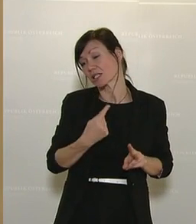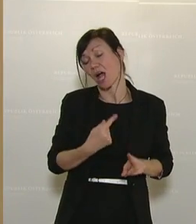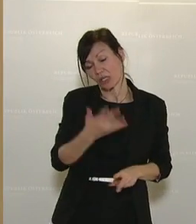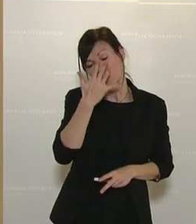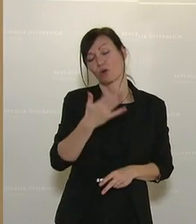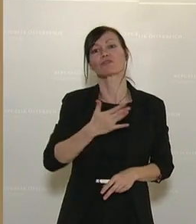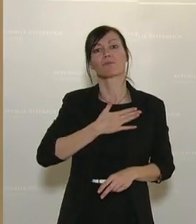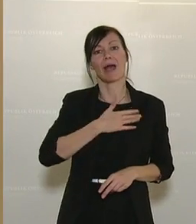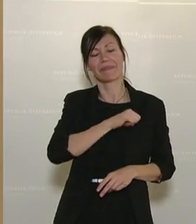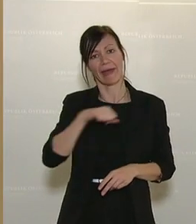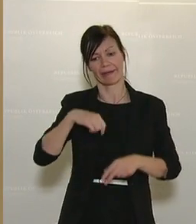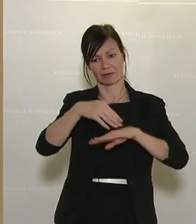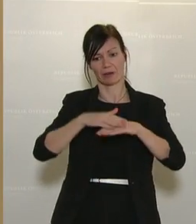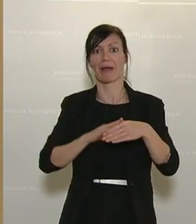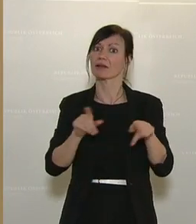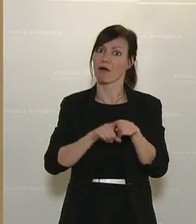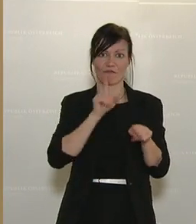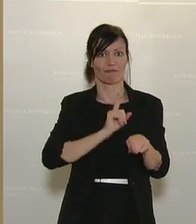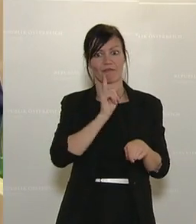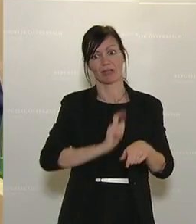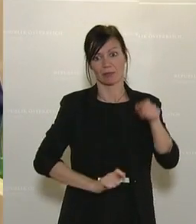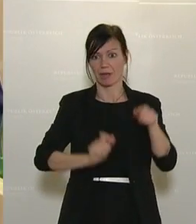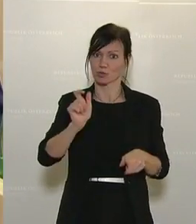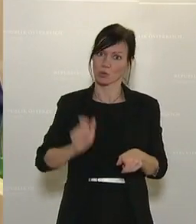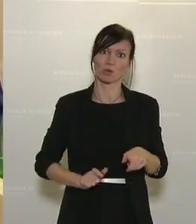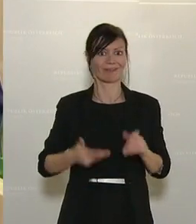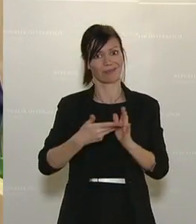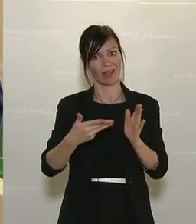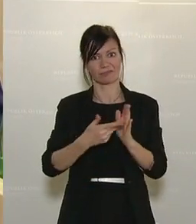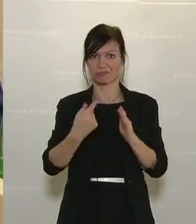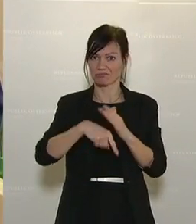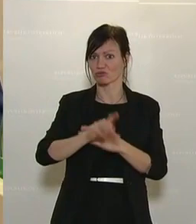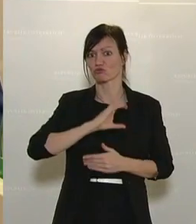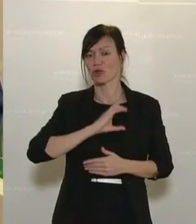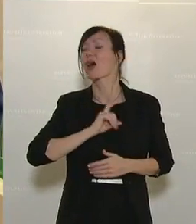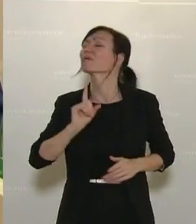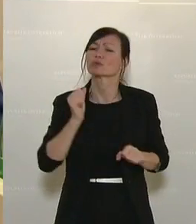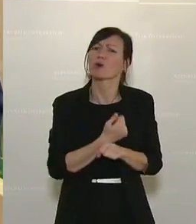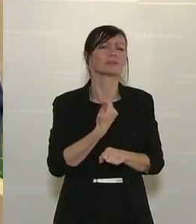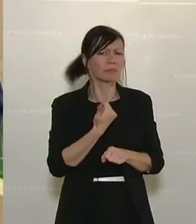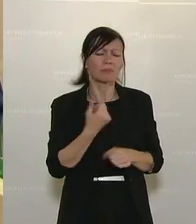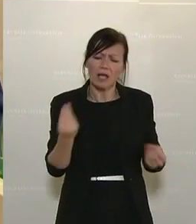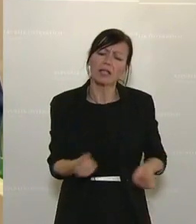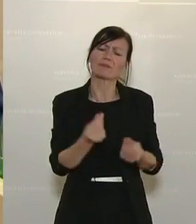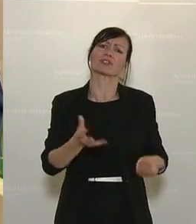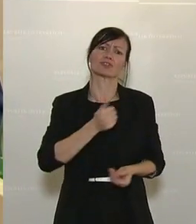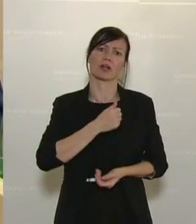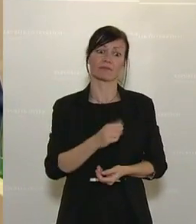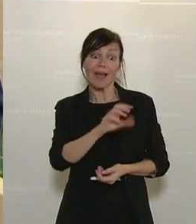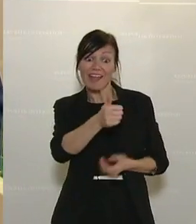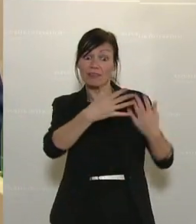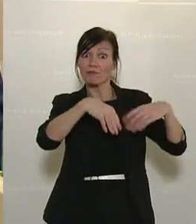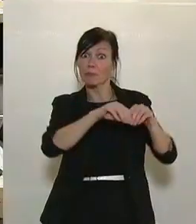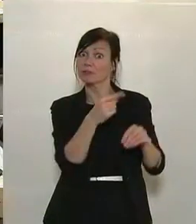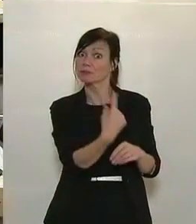meiner eigenen Gemeinde, dass eigentlich relativ wenige Personen diese Chance genutzt haben. Aber ich sage Ihnen auch, es ist gelungen. Wir hatten zum Beispiel eine Familie, die waren